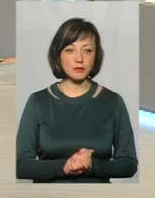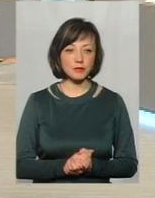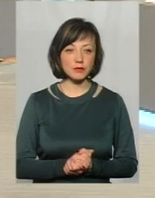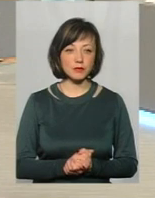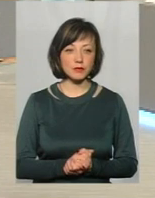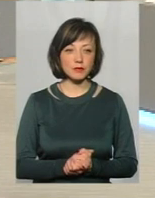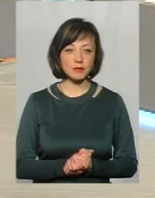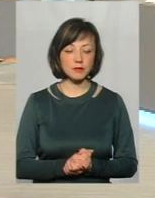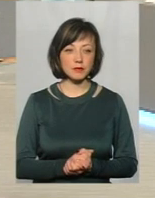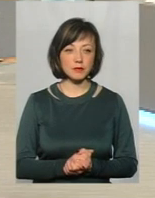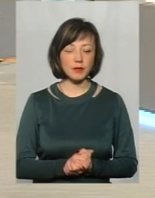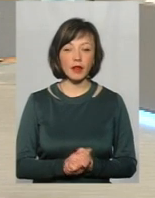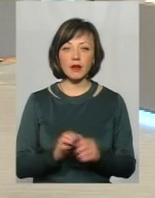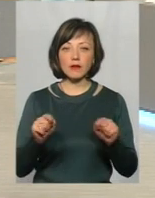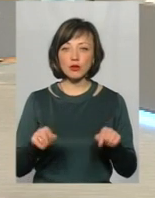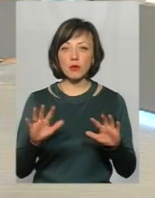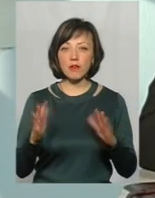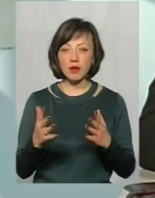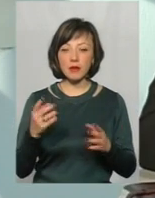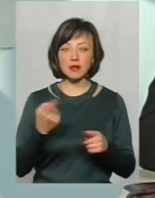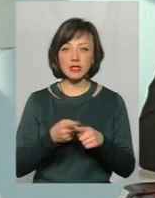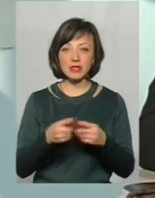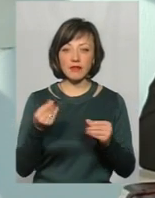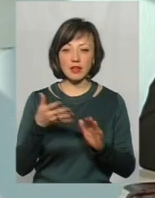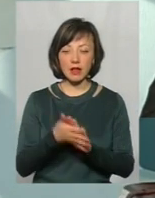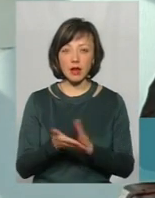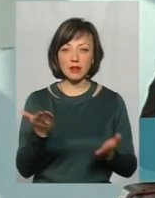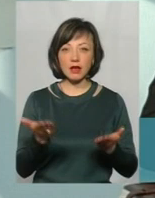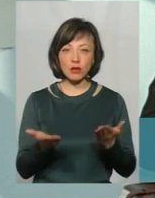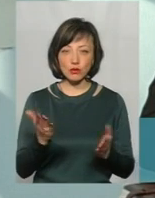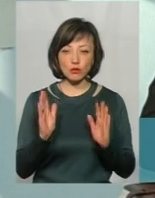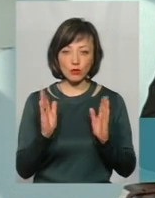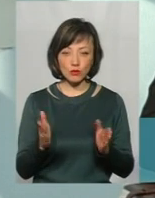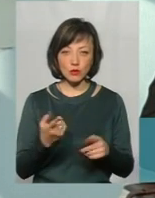ці витрати, якщо вони будуть понесені, то